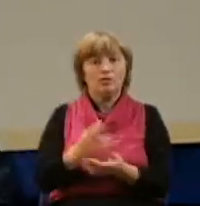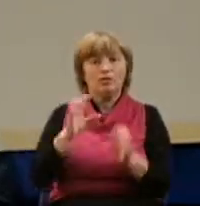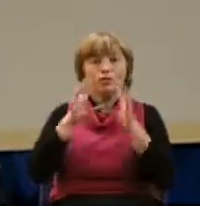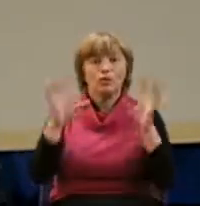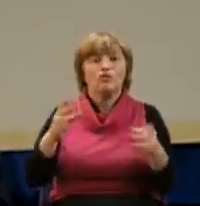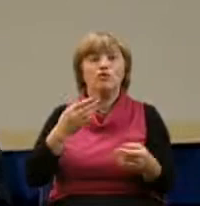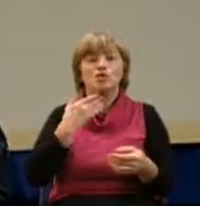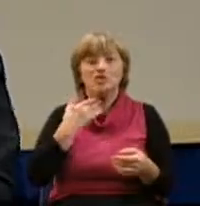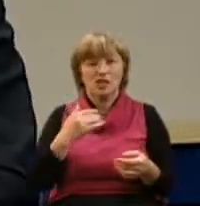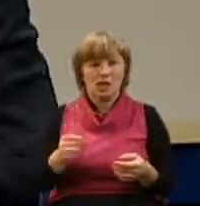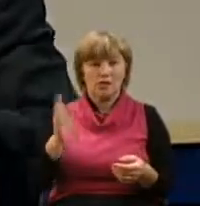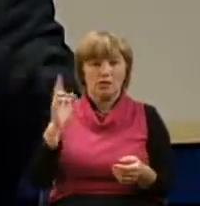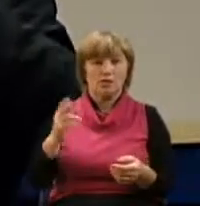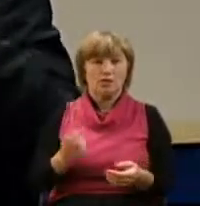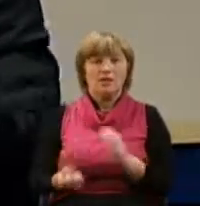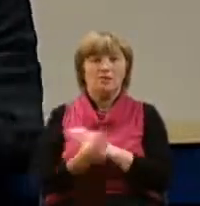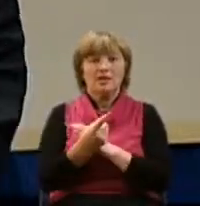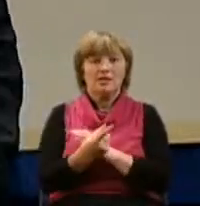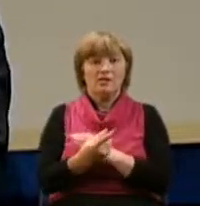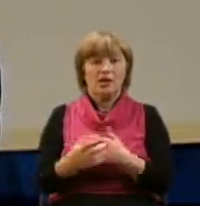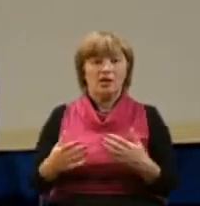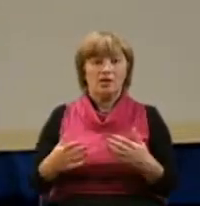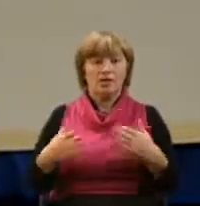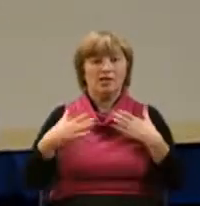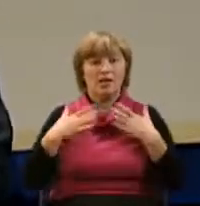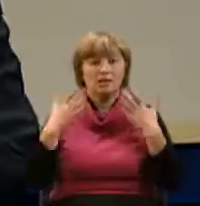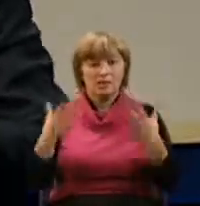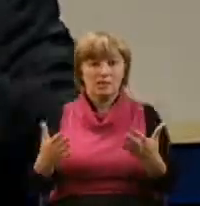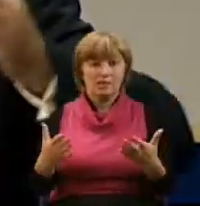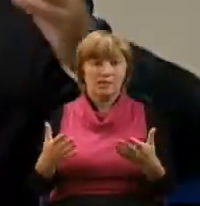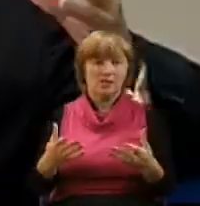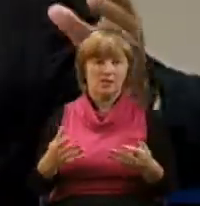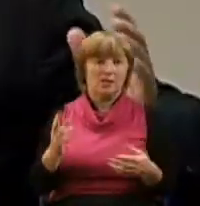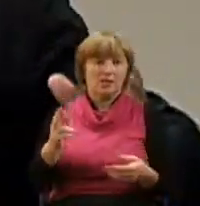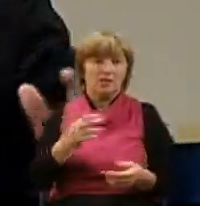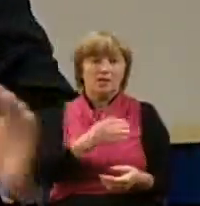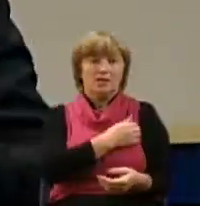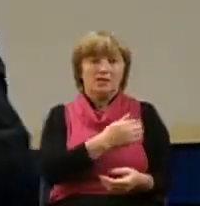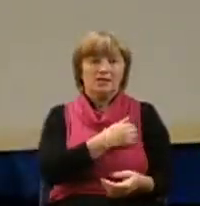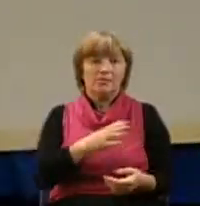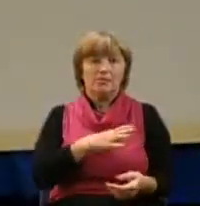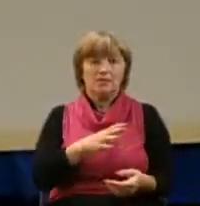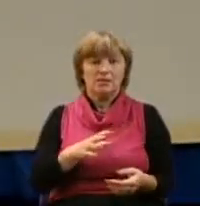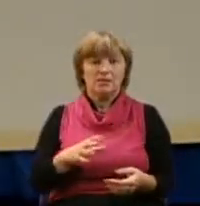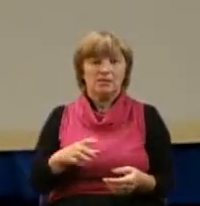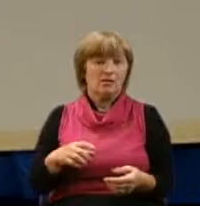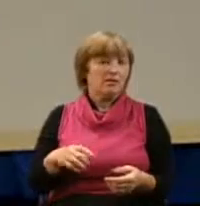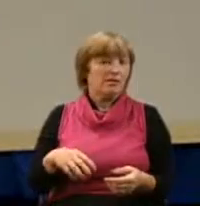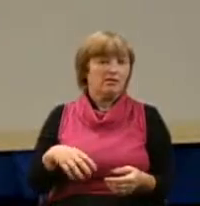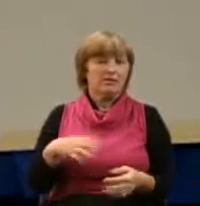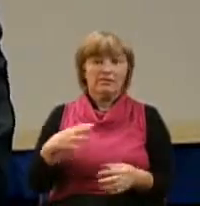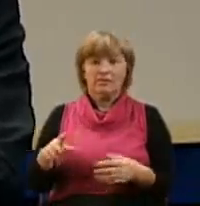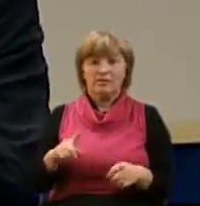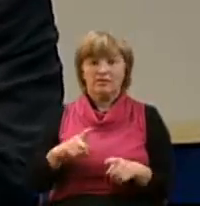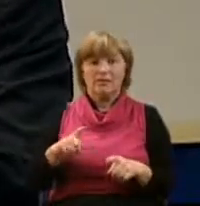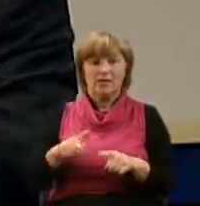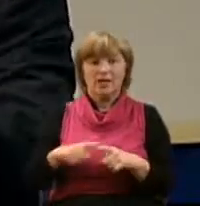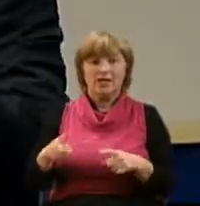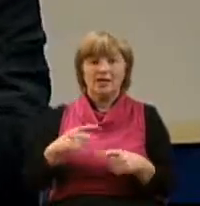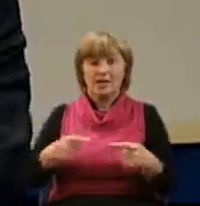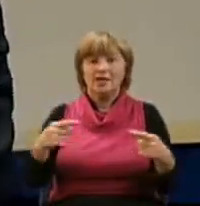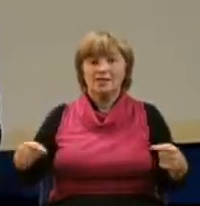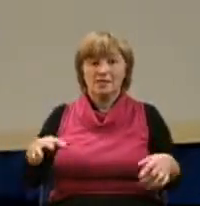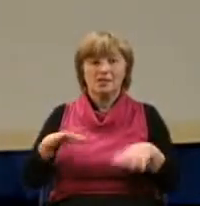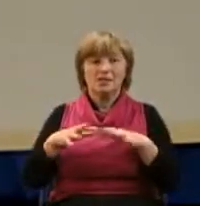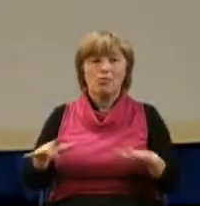жажду, которые проявляют инициативу, которые всегда хотят быть гуще событий, которые способны